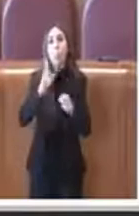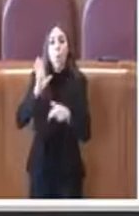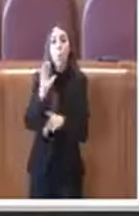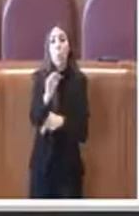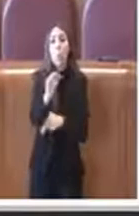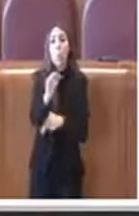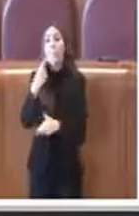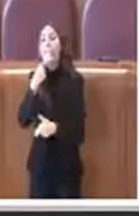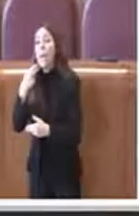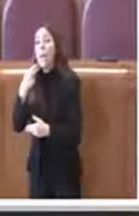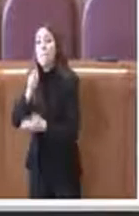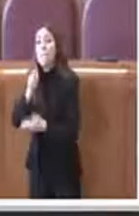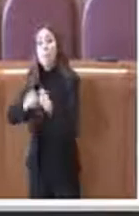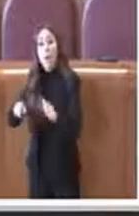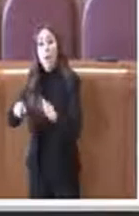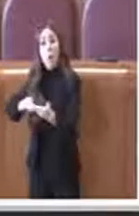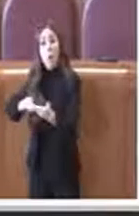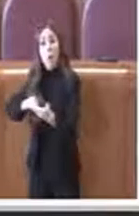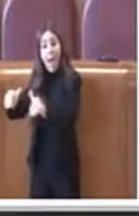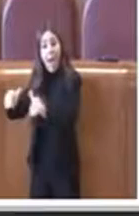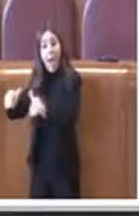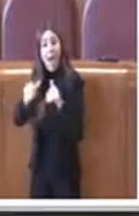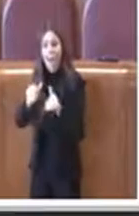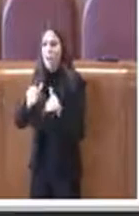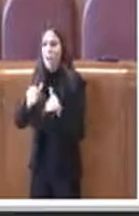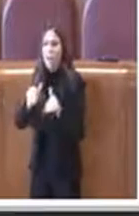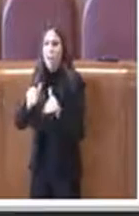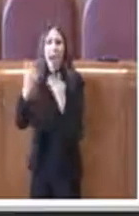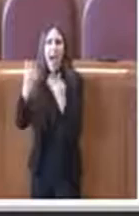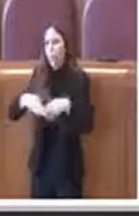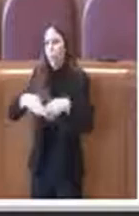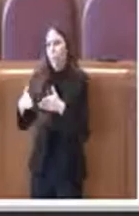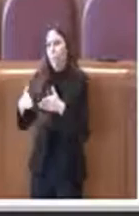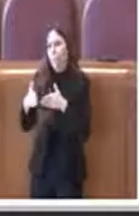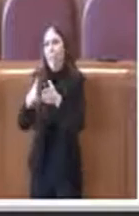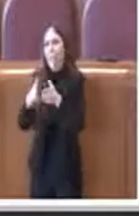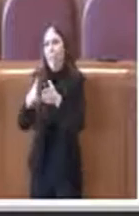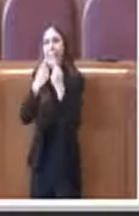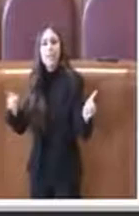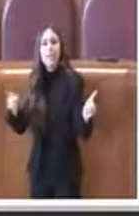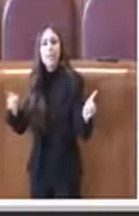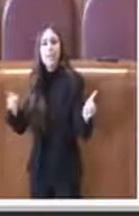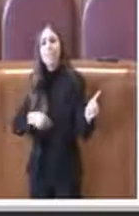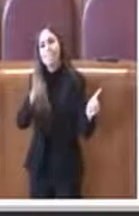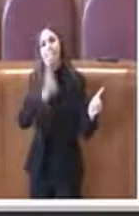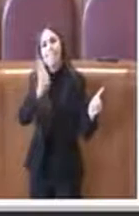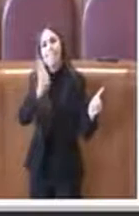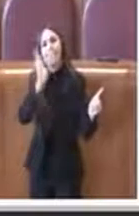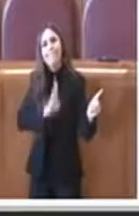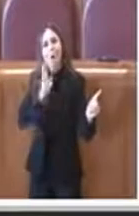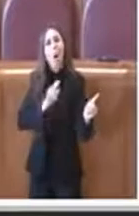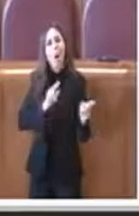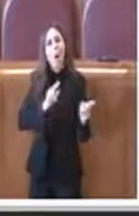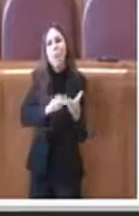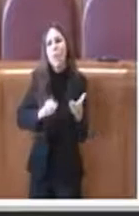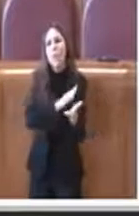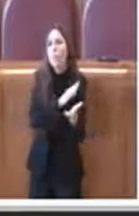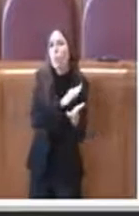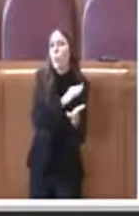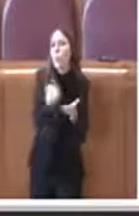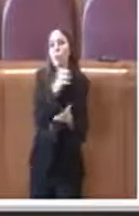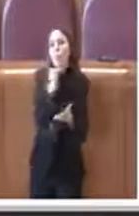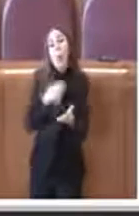non fa questa scelta ha detto francamente va in un'altra direzione dunque io invito veramente tutti di poter